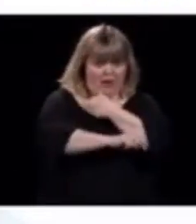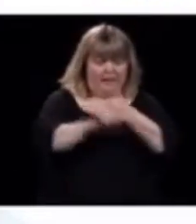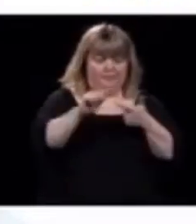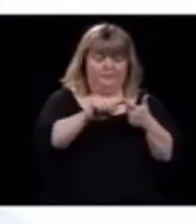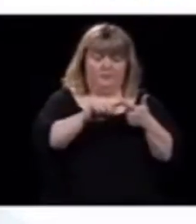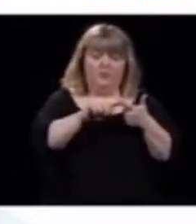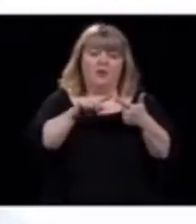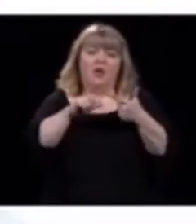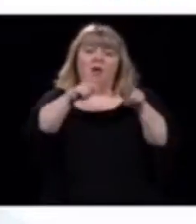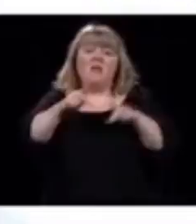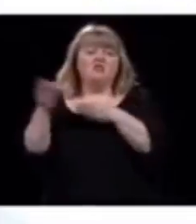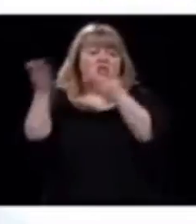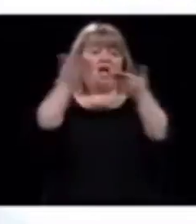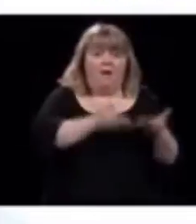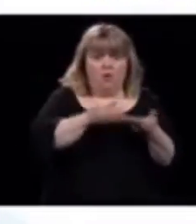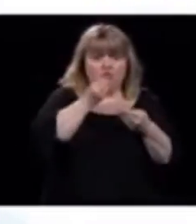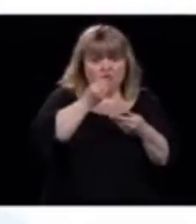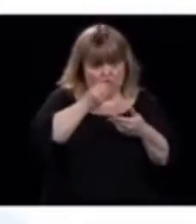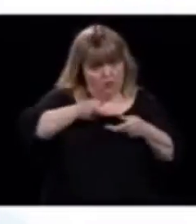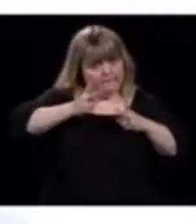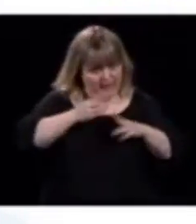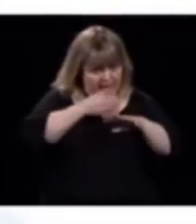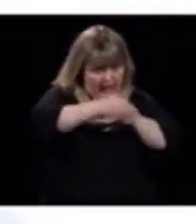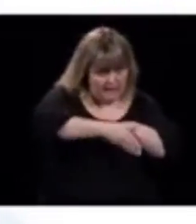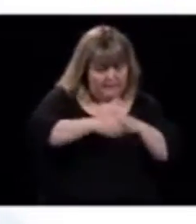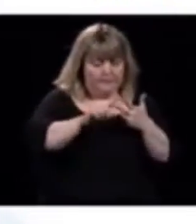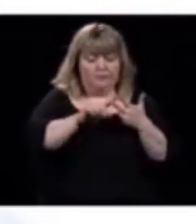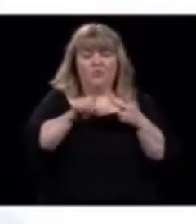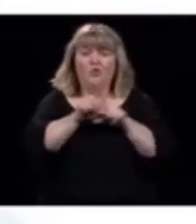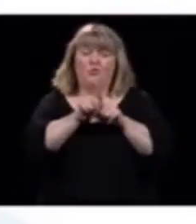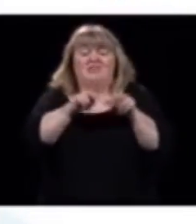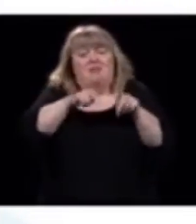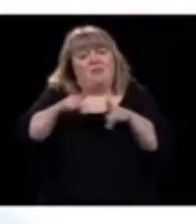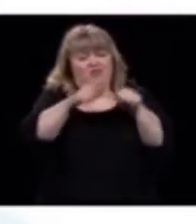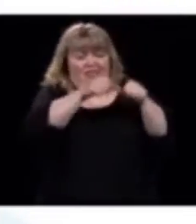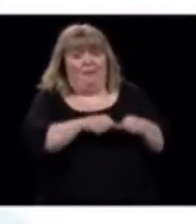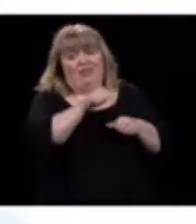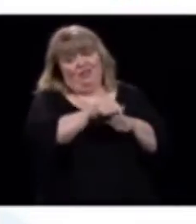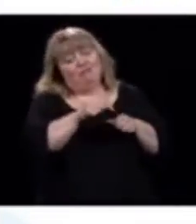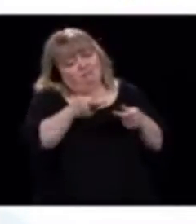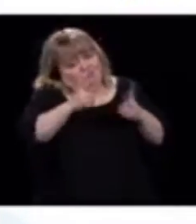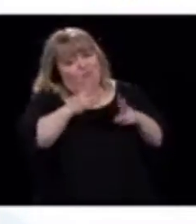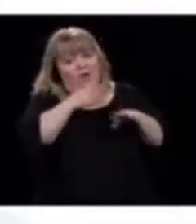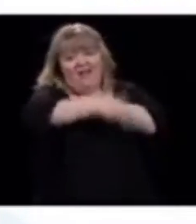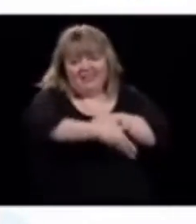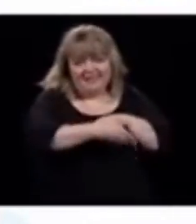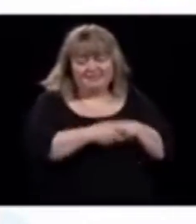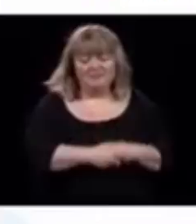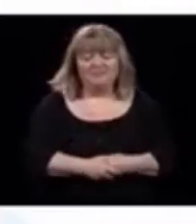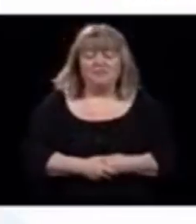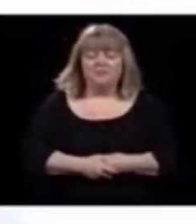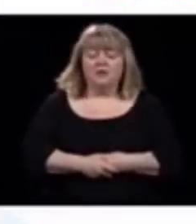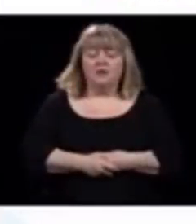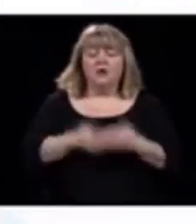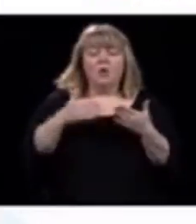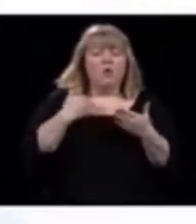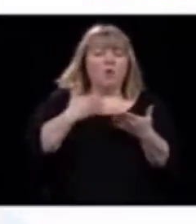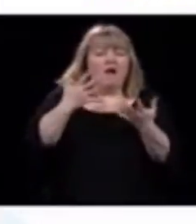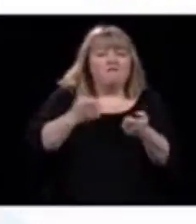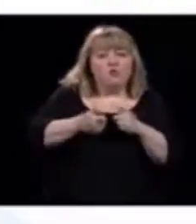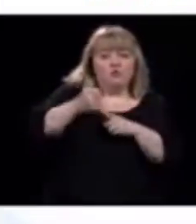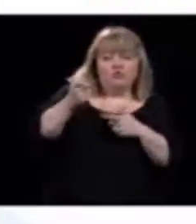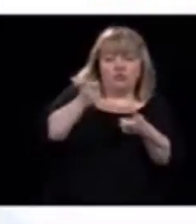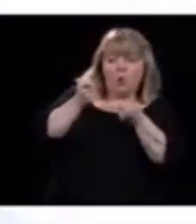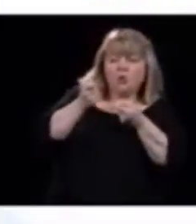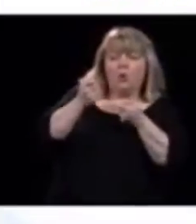nourriture, puis il y a, bien sûr, les résidents eux-mêmes. Donc, ce qu'on veut, là, c qu'il y plus de contrôle, donc